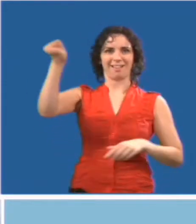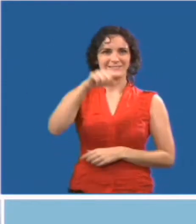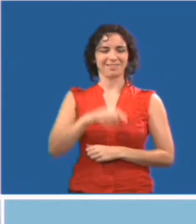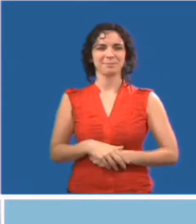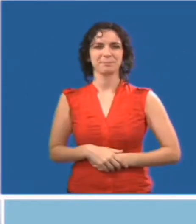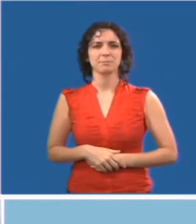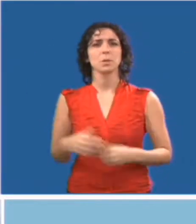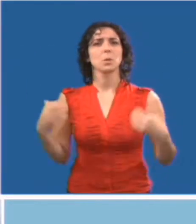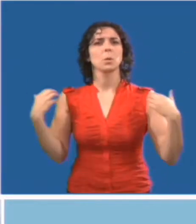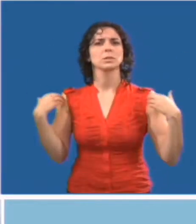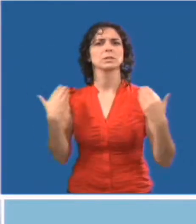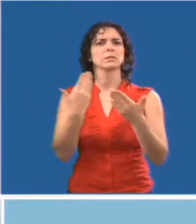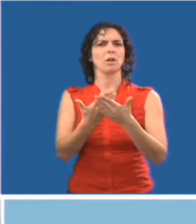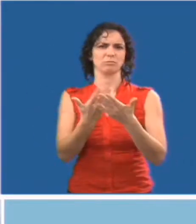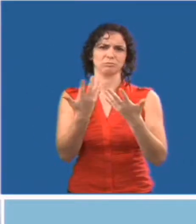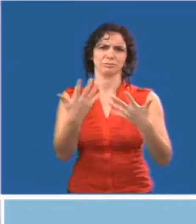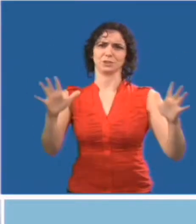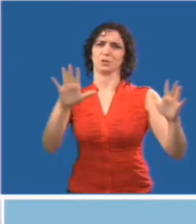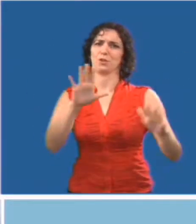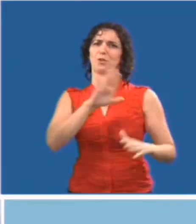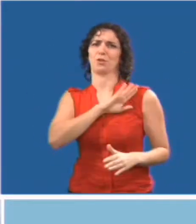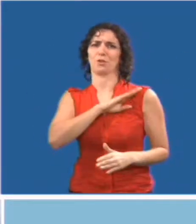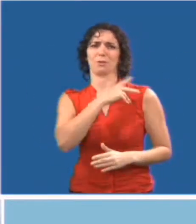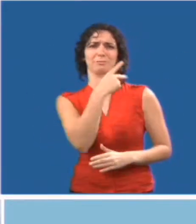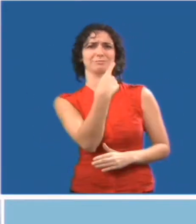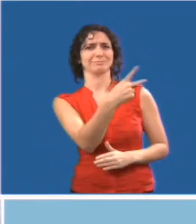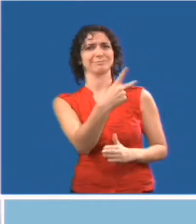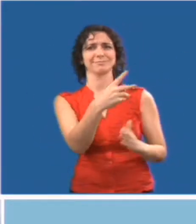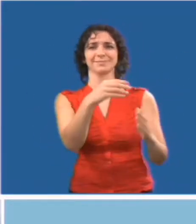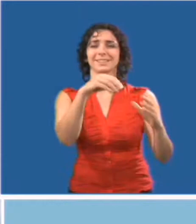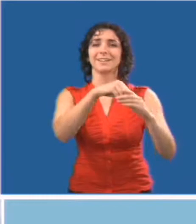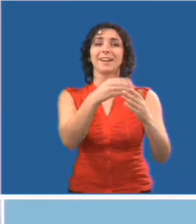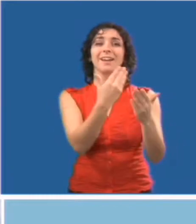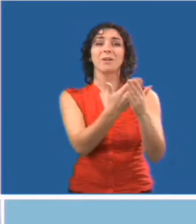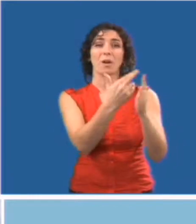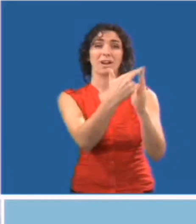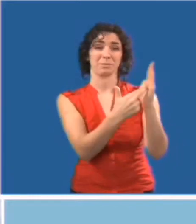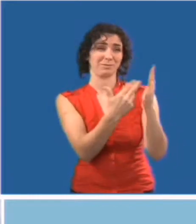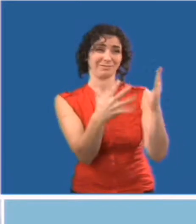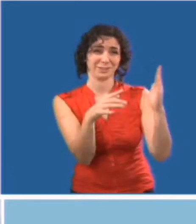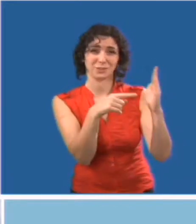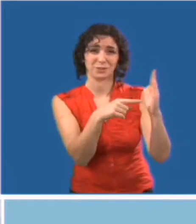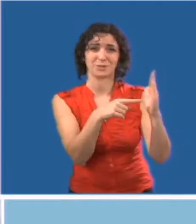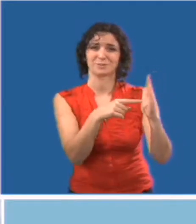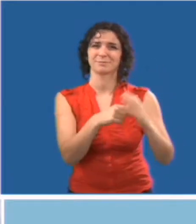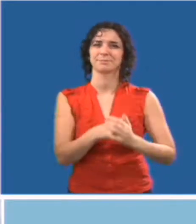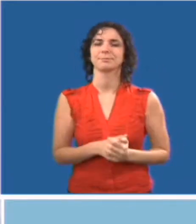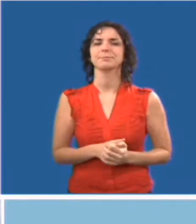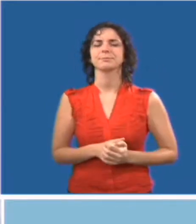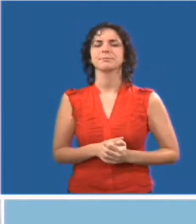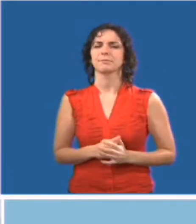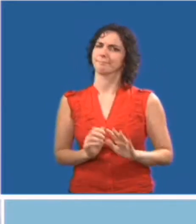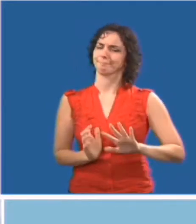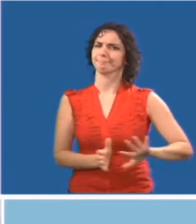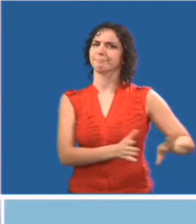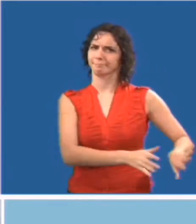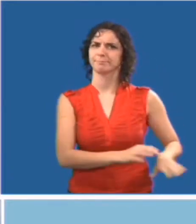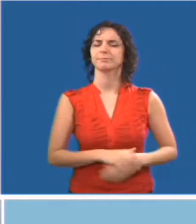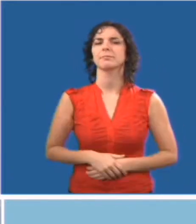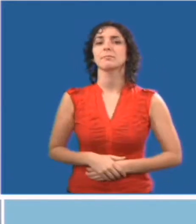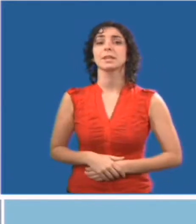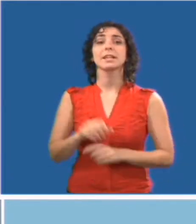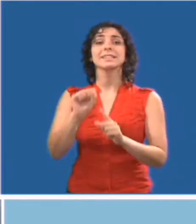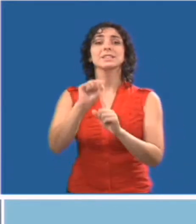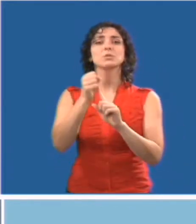face aux personnels et aux élèves, qui sont régis en vertu d'autres dispositions légales.